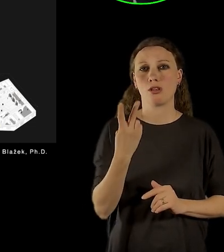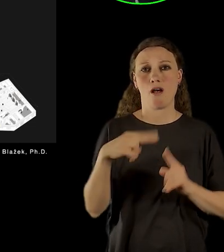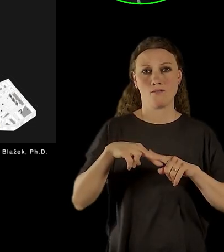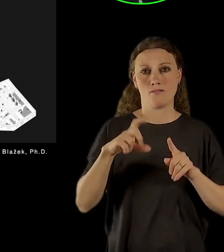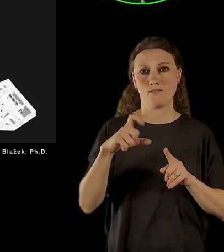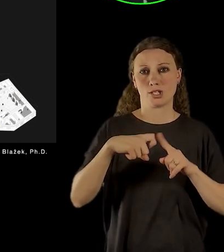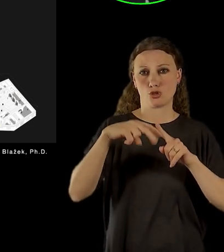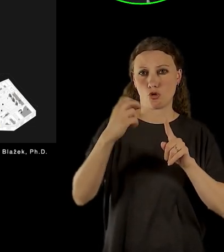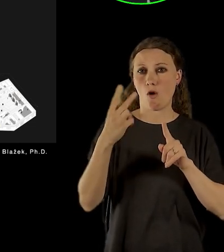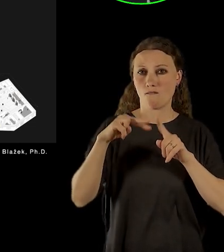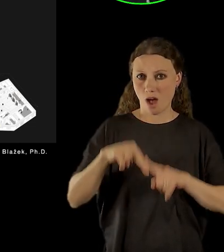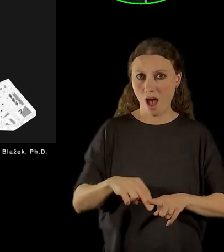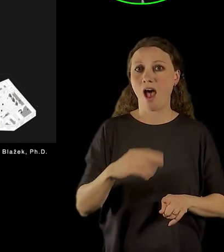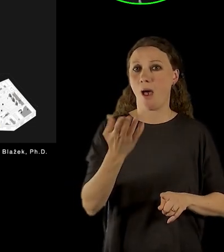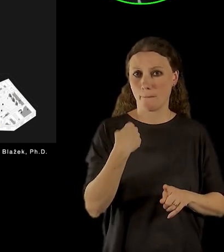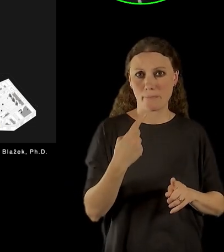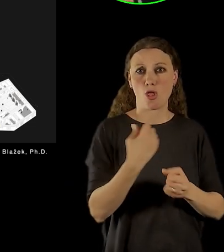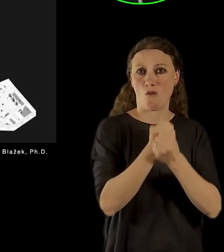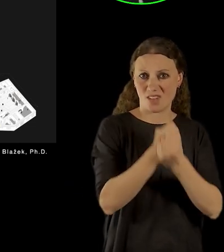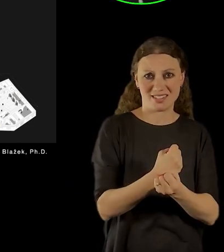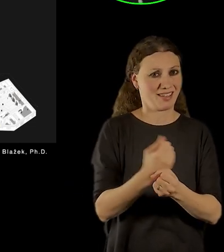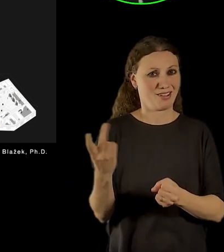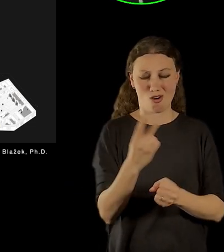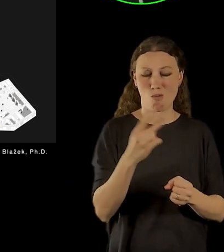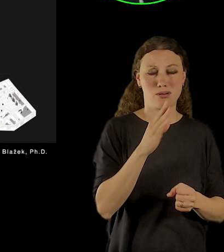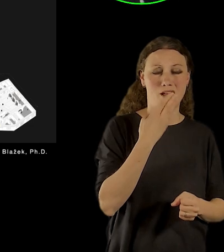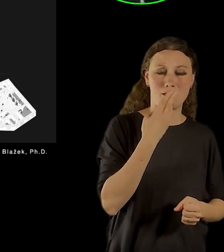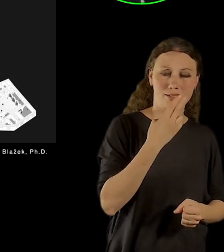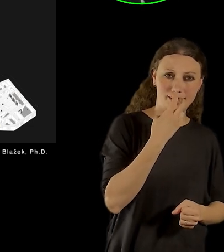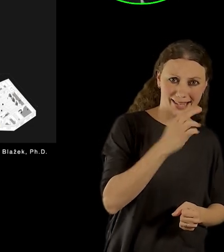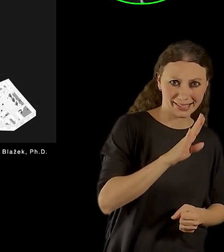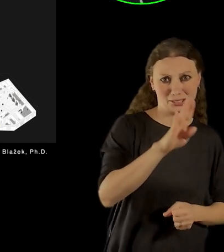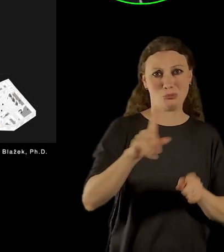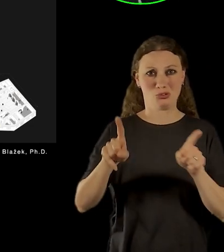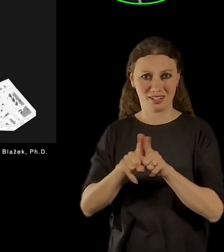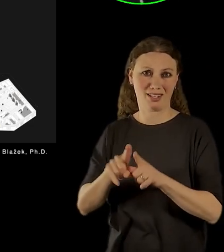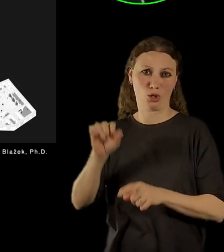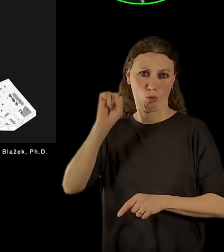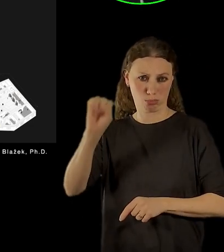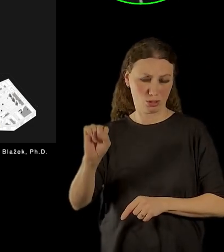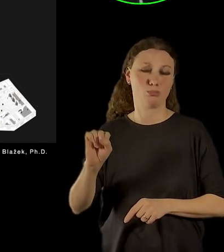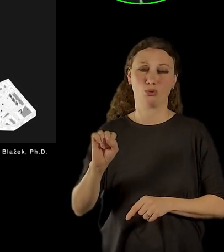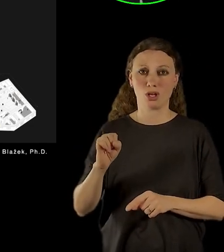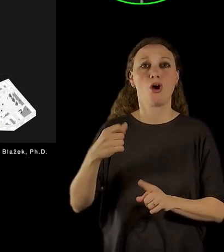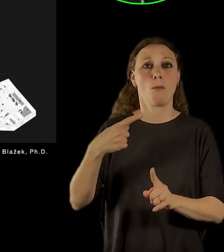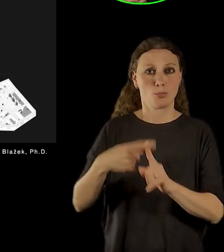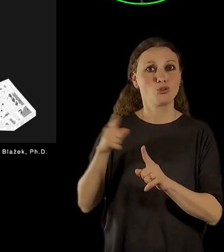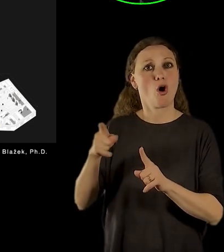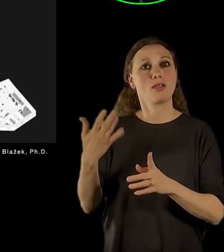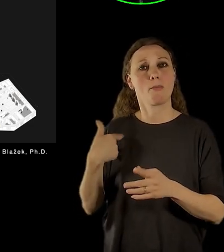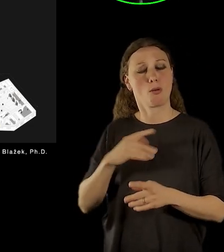komunizmu a zároveň signatářka Charty 77. Takže prostřednictvím tady těch životních osudů bychom rádi vlastně